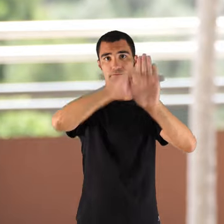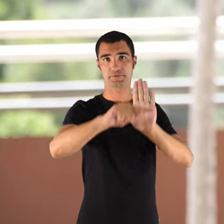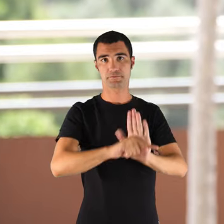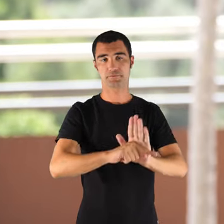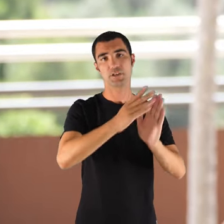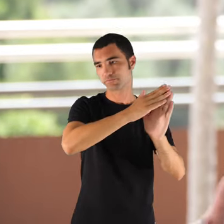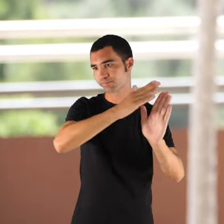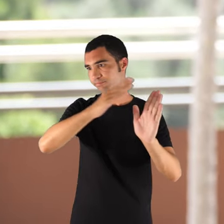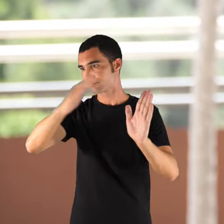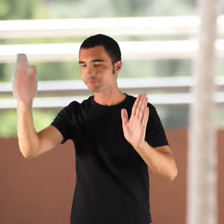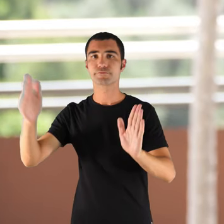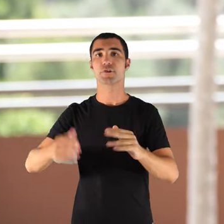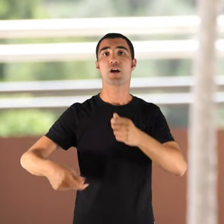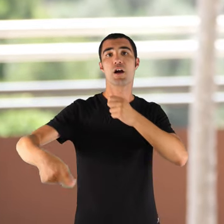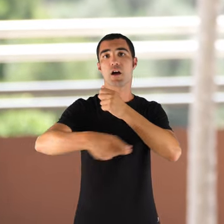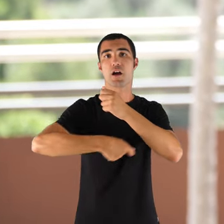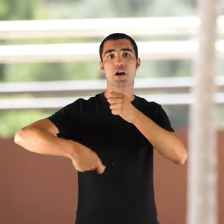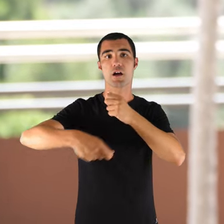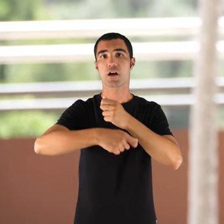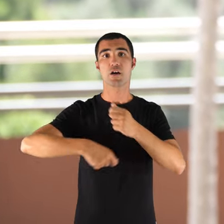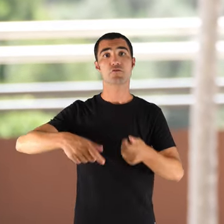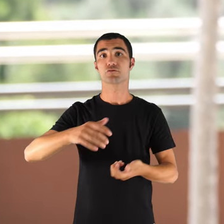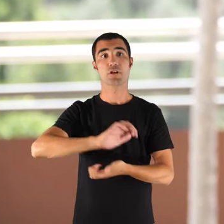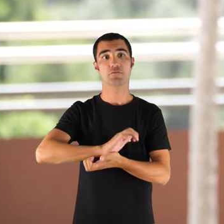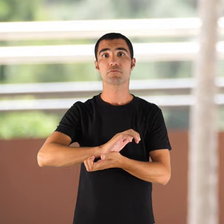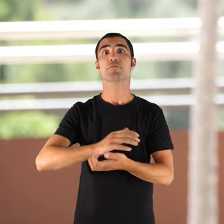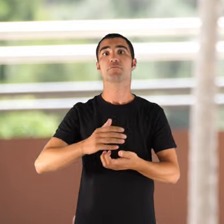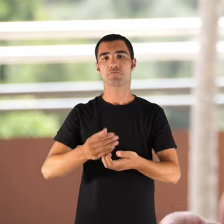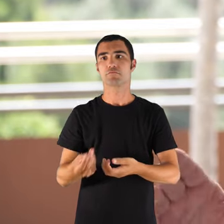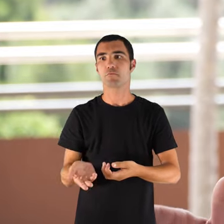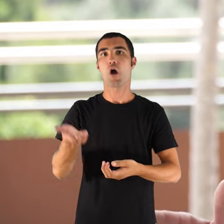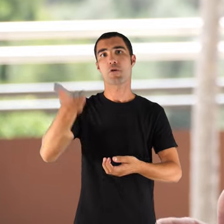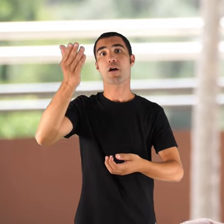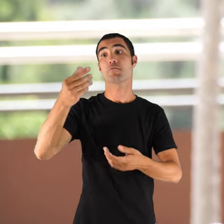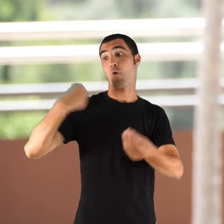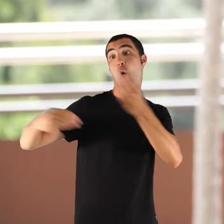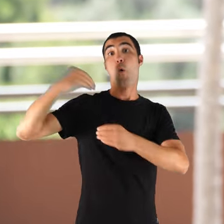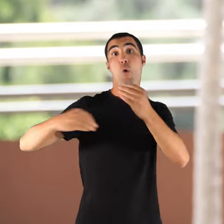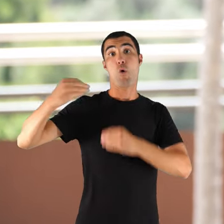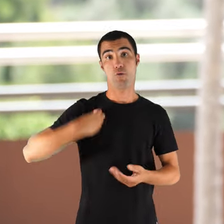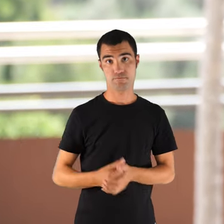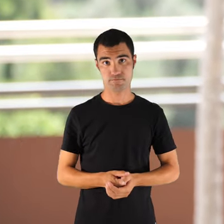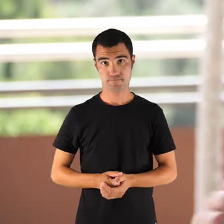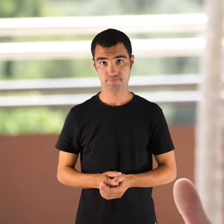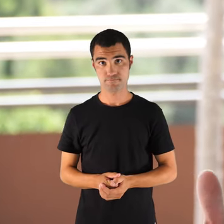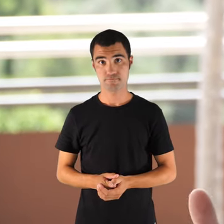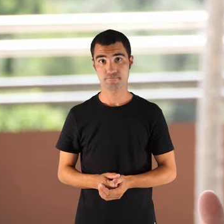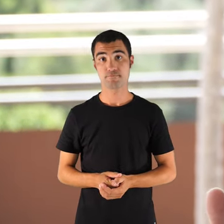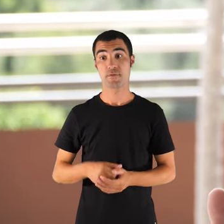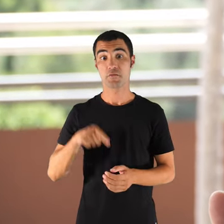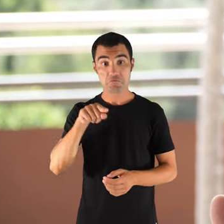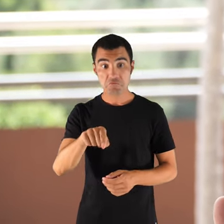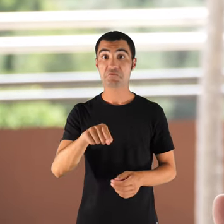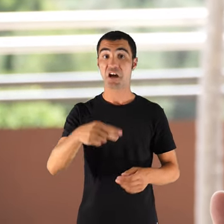I al mes d'agost s'ampliava el preu per la demanda que hi havia. Però, aquell restaurant ho